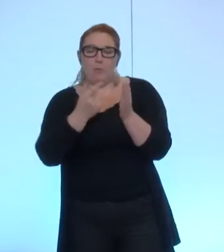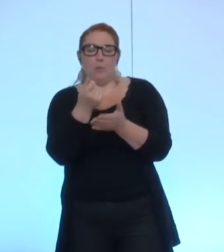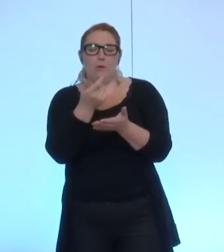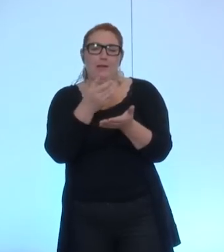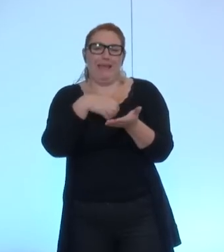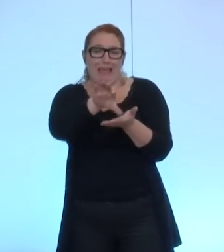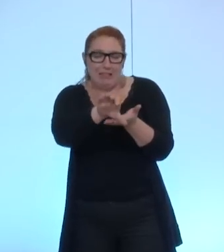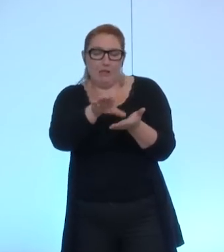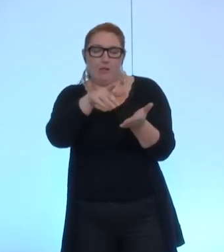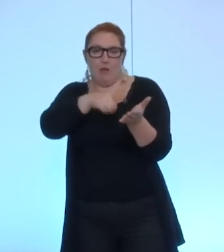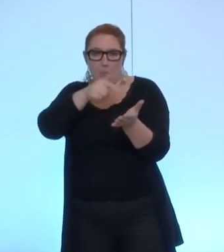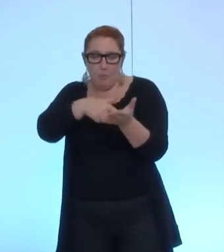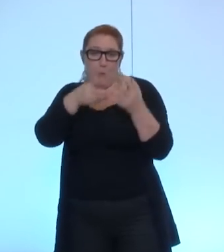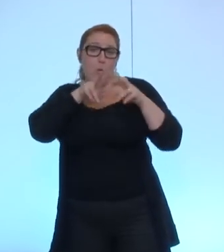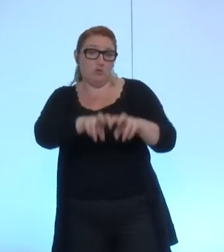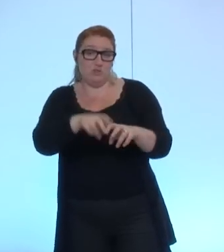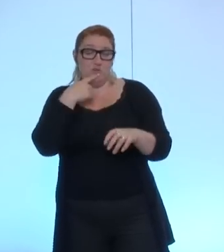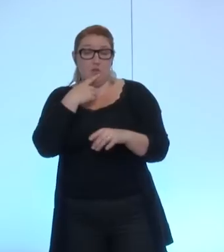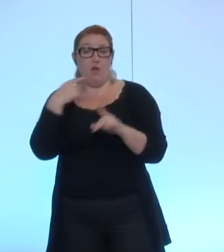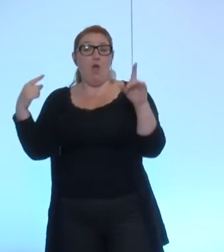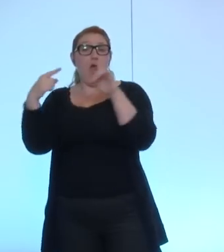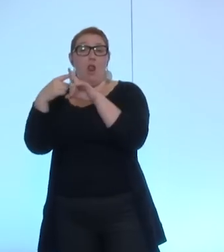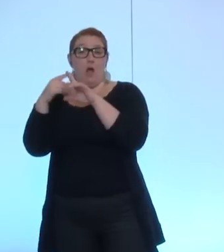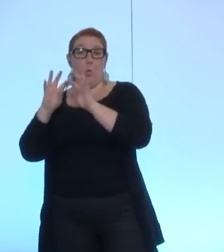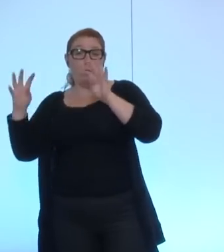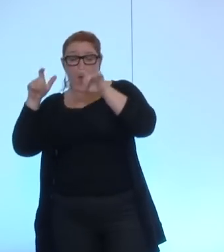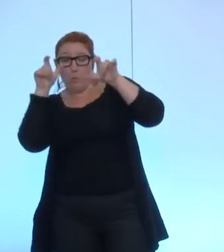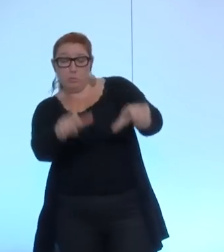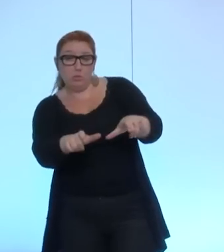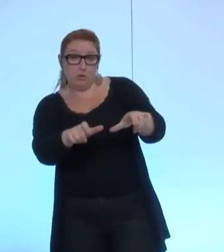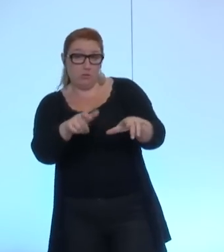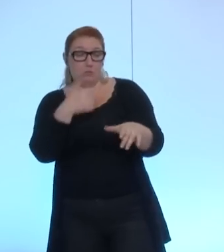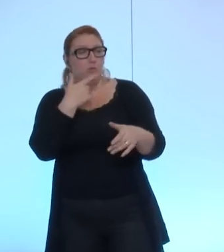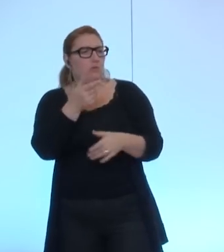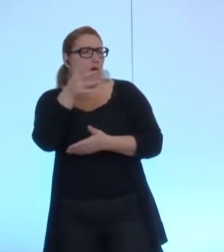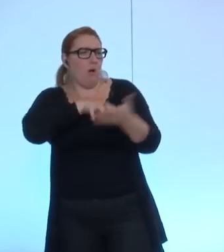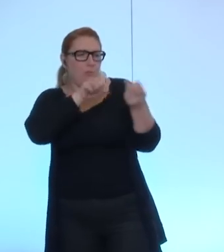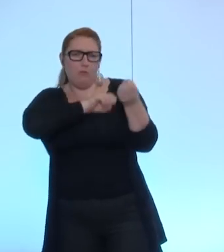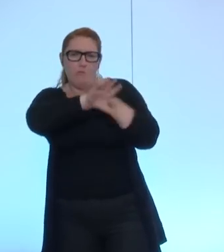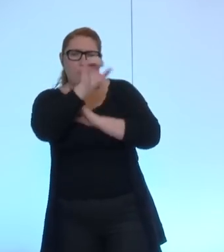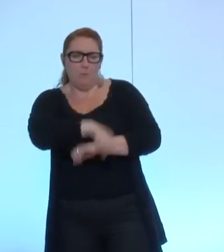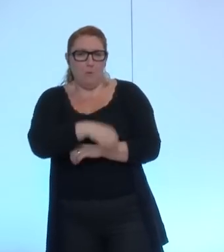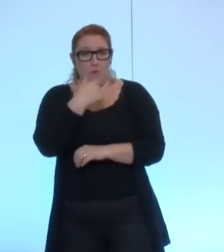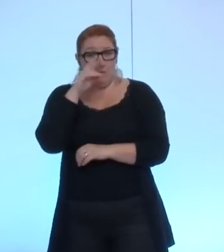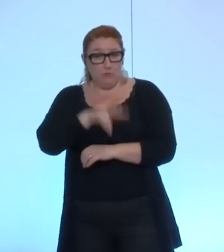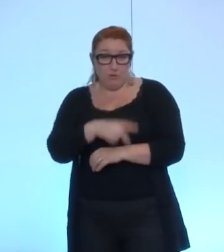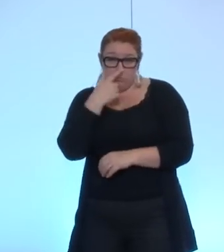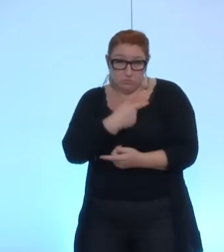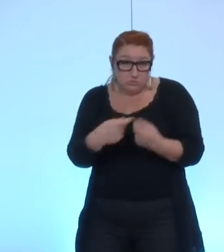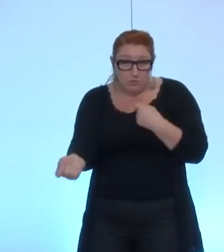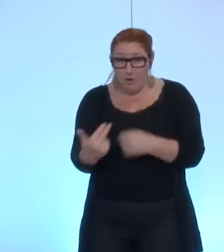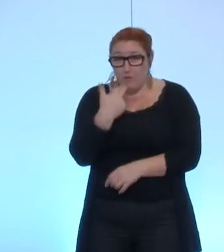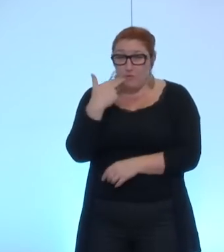souligné, je vous le rappelle, et on vous fera parvenir le rapport, le dernier rapport, le caractère inefficace en termes de création d'emplois